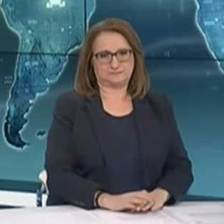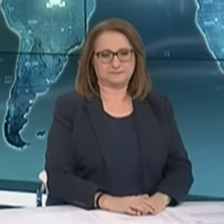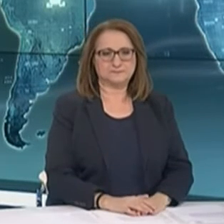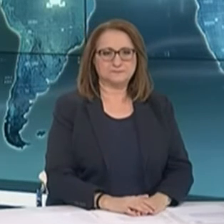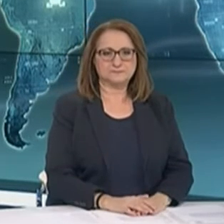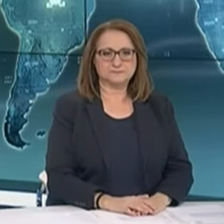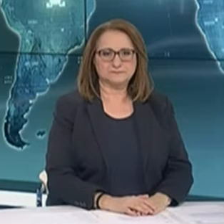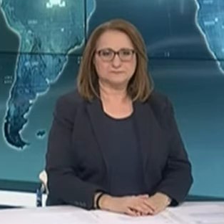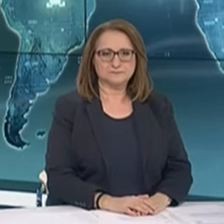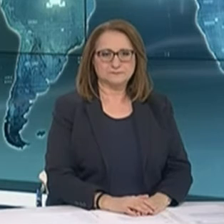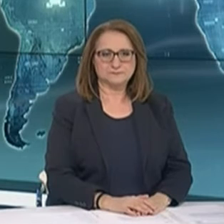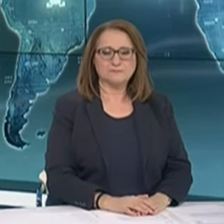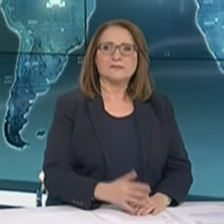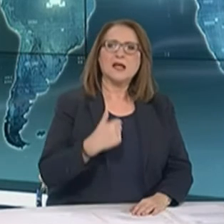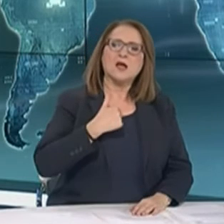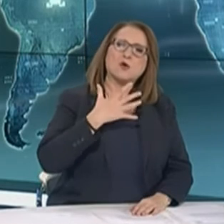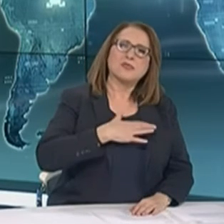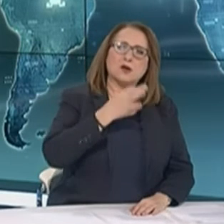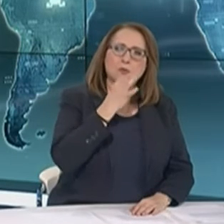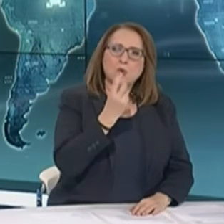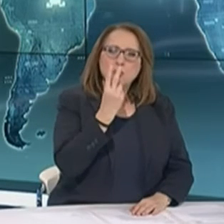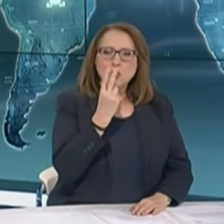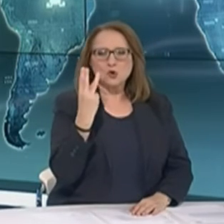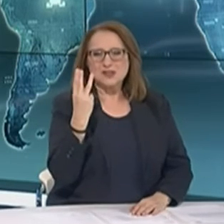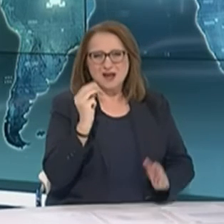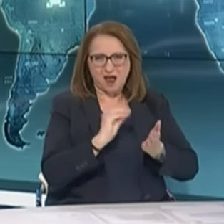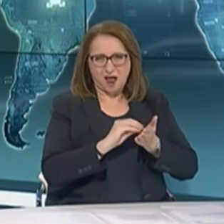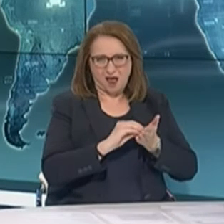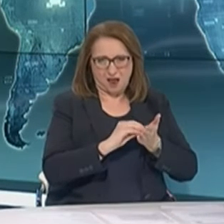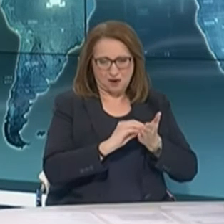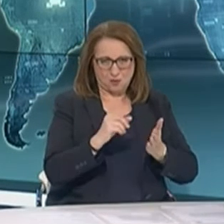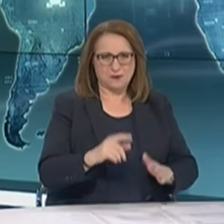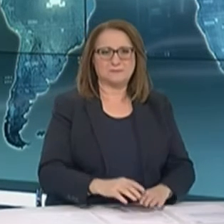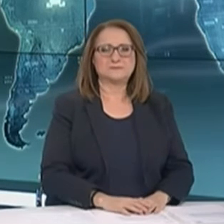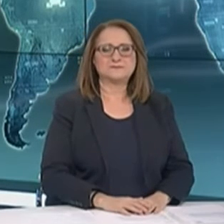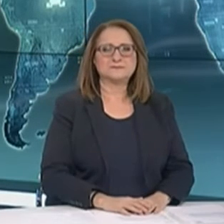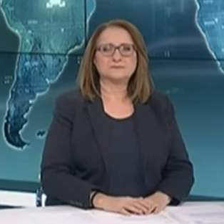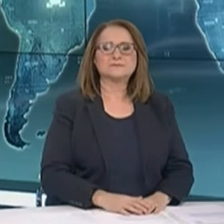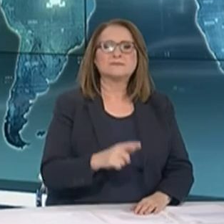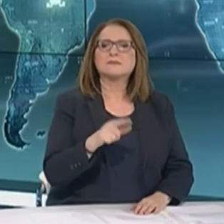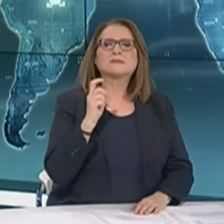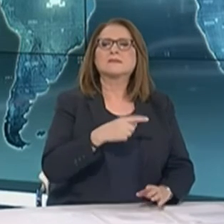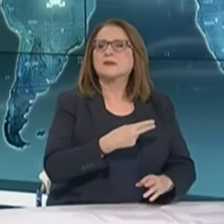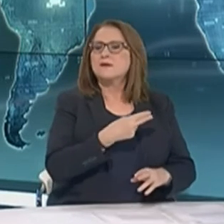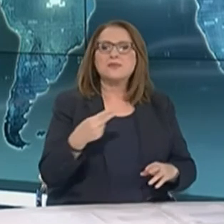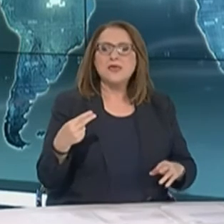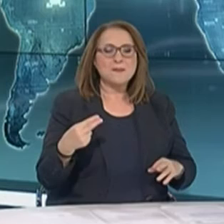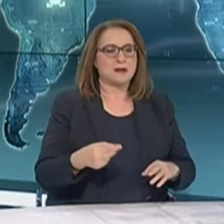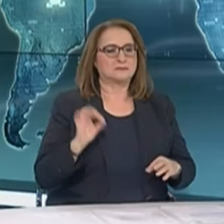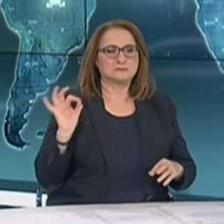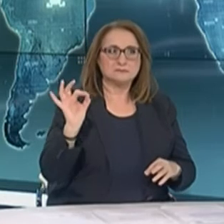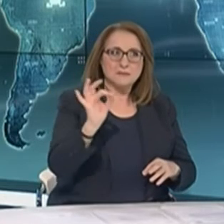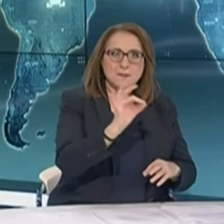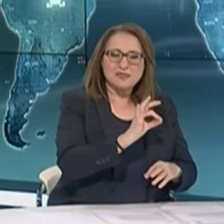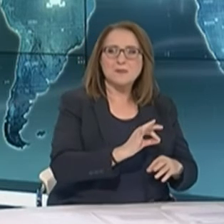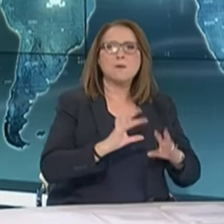Θέλω να τονίσω δύο-τρία πραγματάκια ακόμα, που αφορούν την επιδημία και την εξάπλωση επιδημία στη χώρα μας.